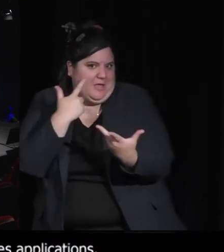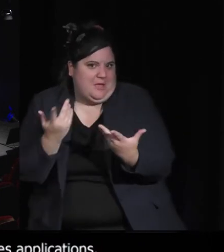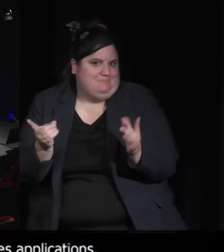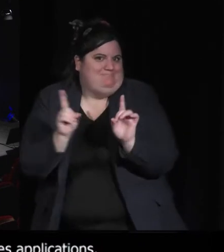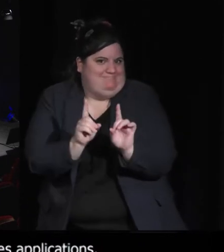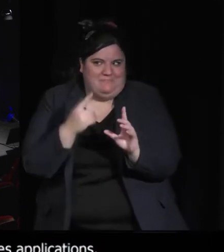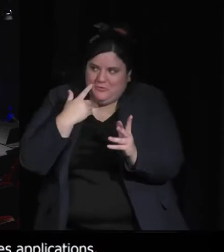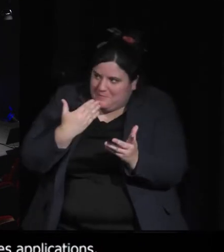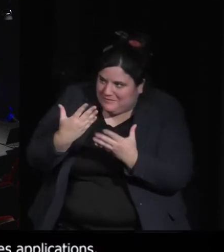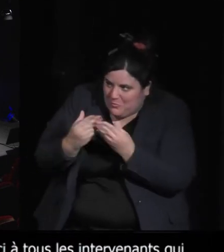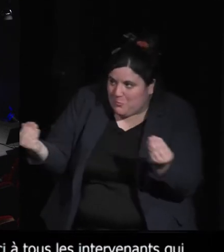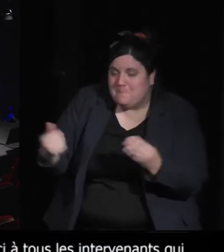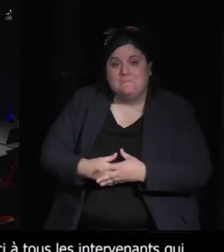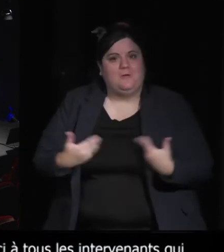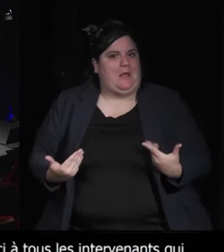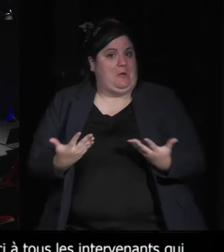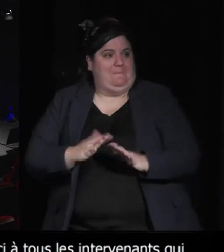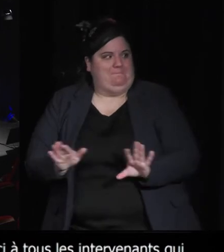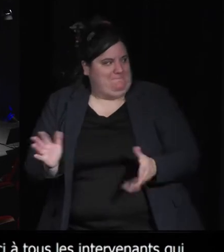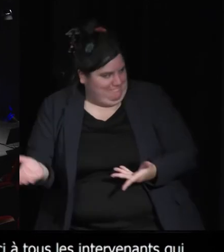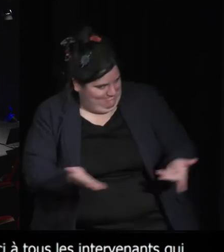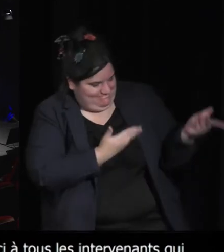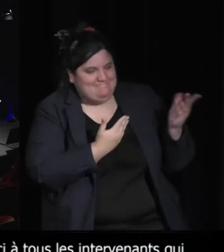'est déjà que trop long. Erwann, c'est à toi.